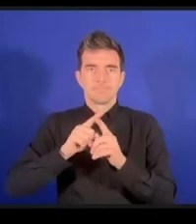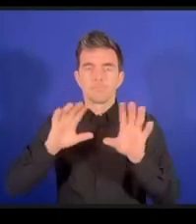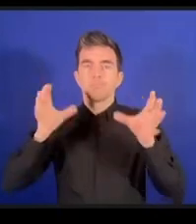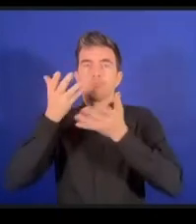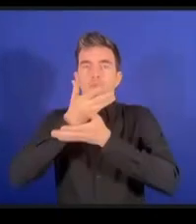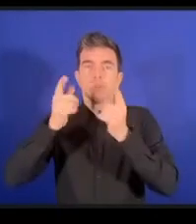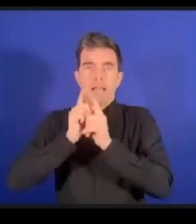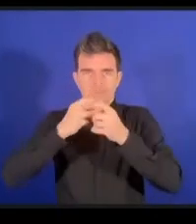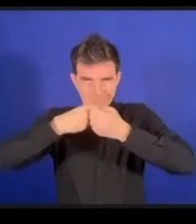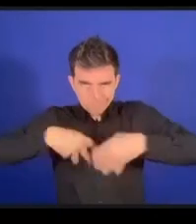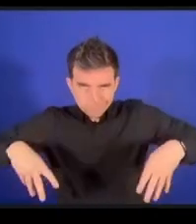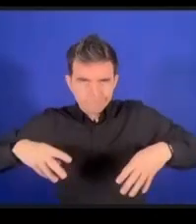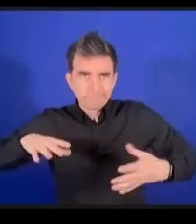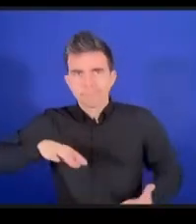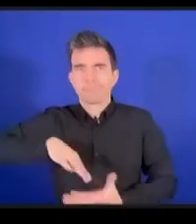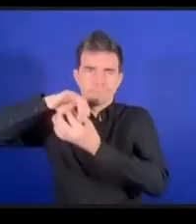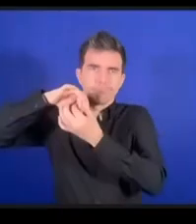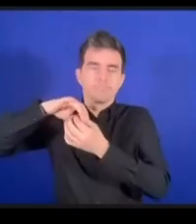ありがとうございましたそして